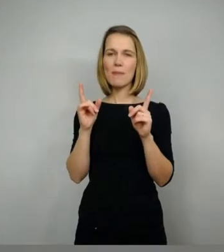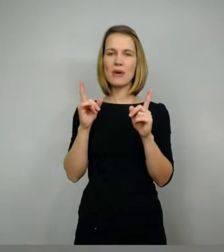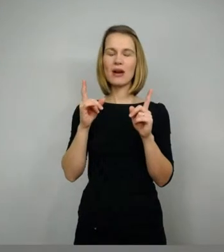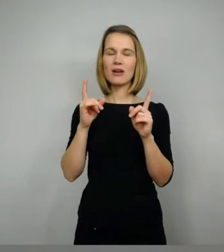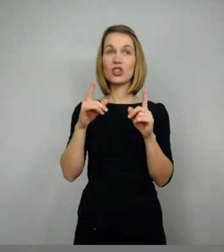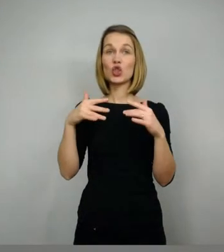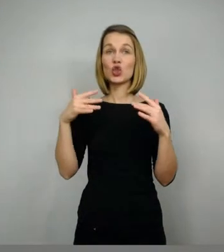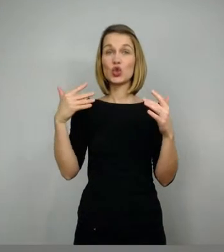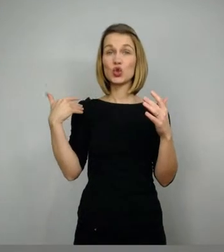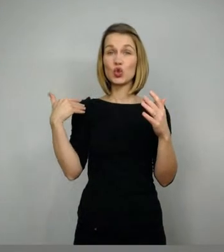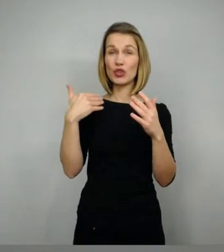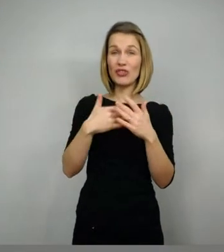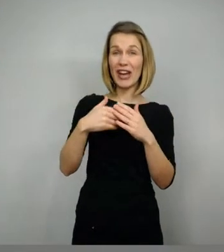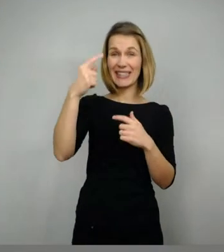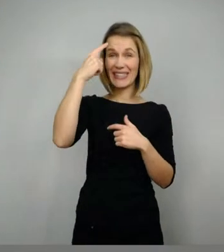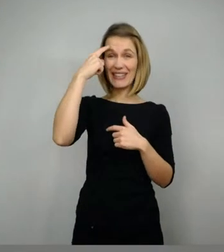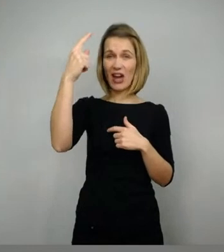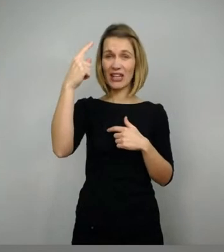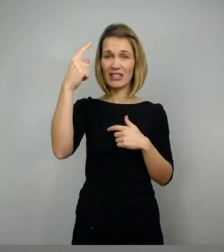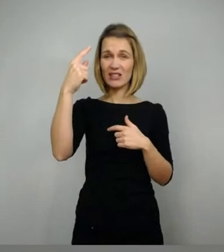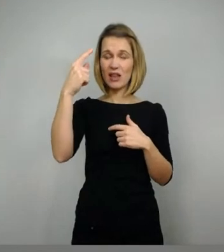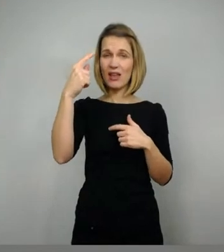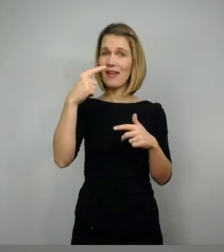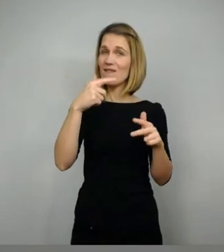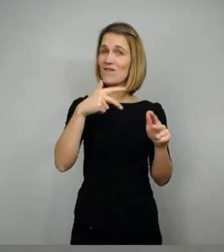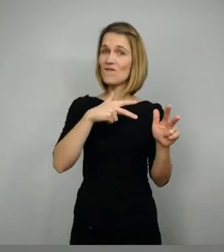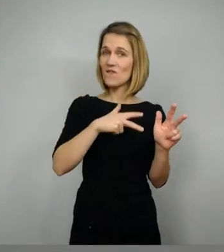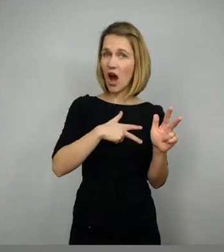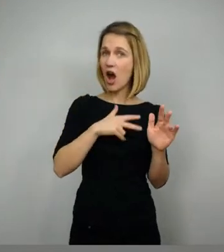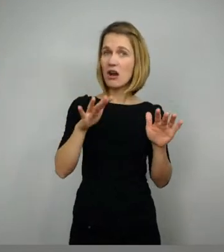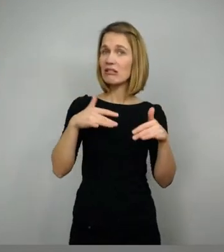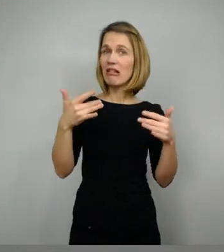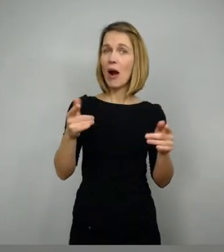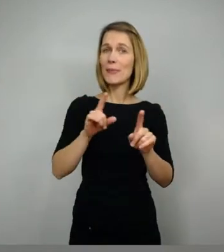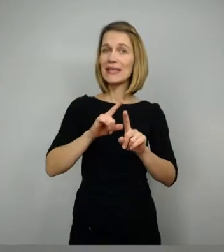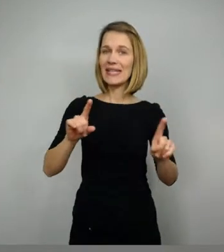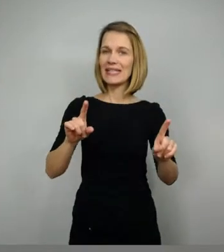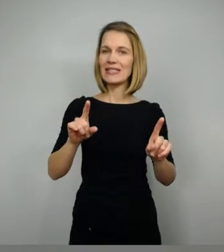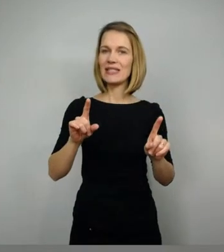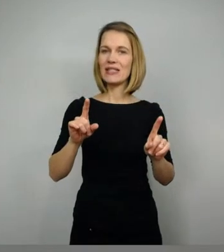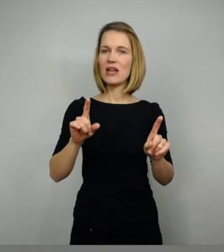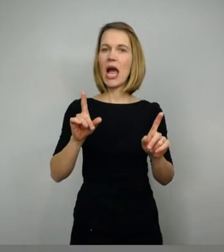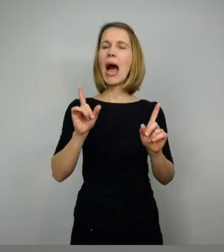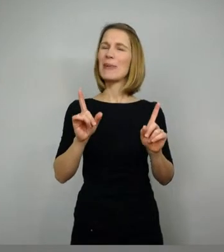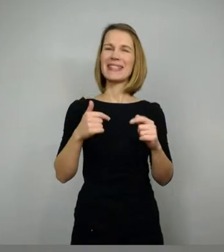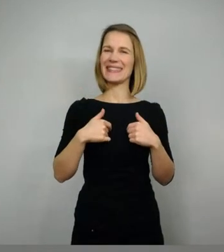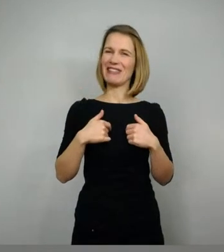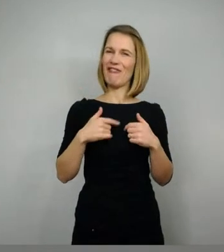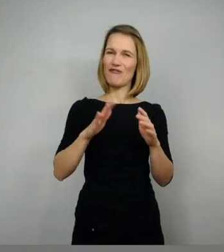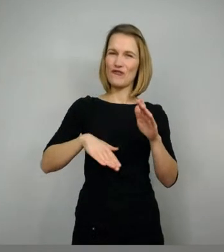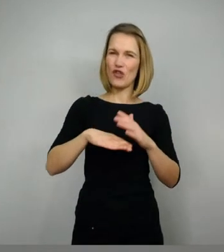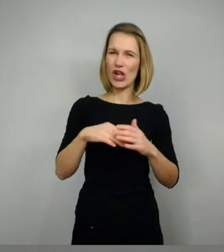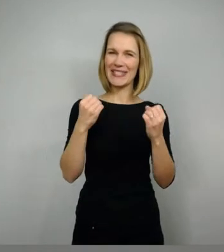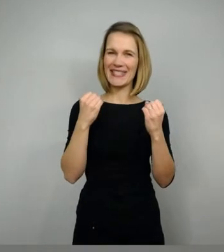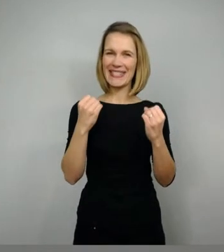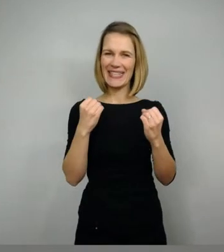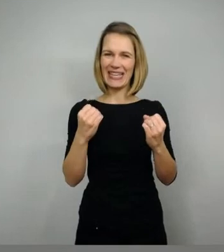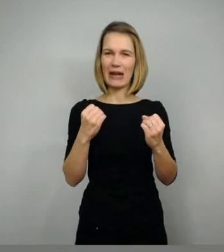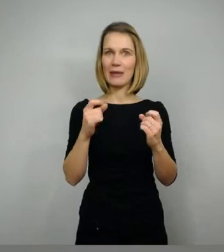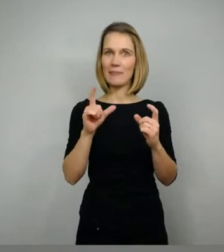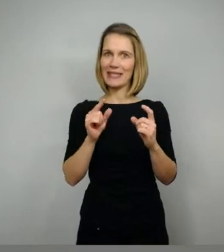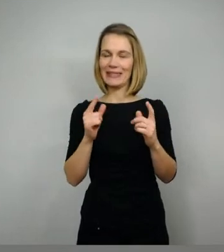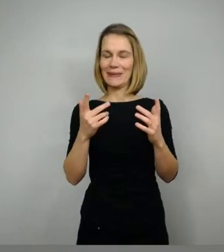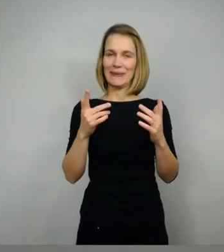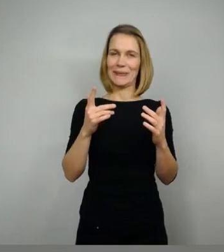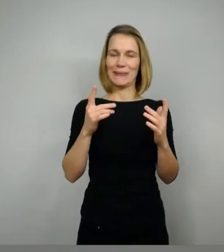gab es ihn nicht aktuell, was jetzt aber nicht der Weisheit letzter Schluss ist. Also bin ich ein bisschen überfragt. Wie gesagt, vielleicht eher mal in der